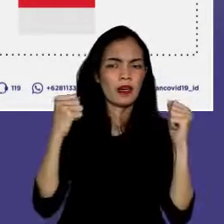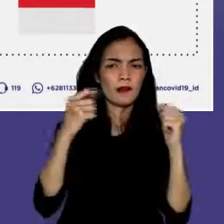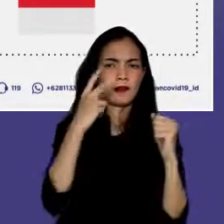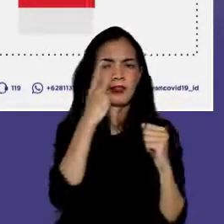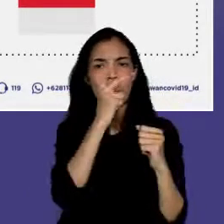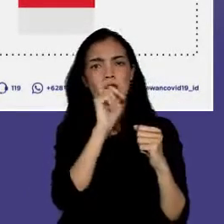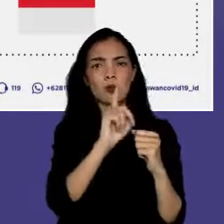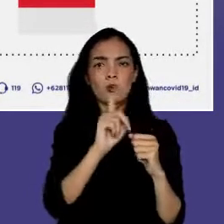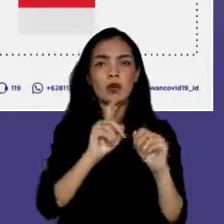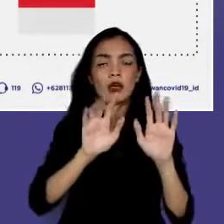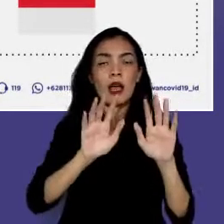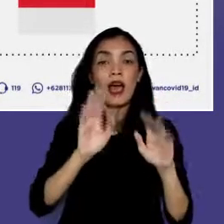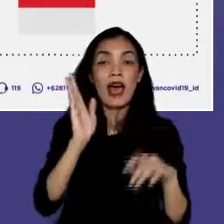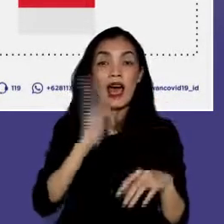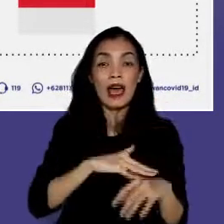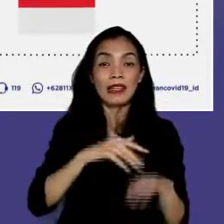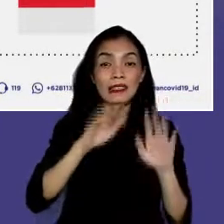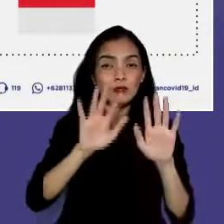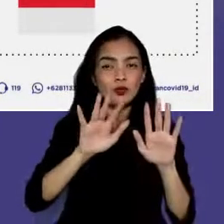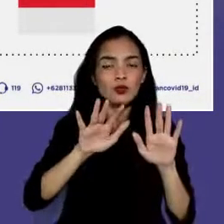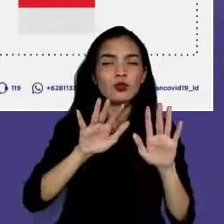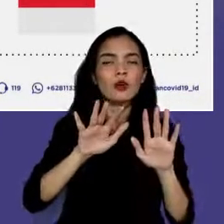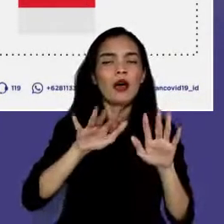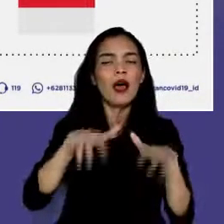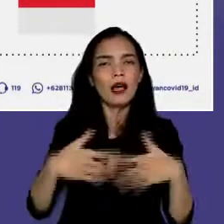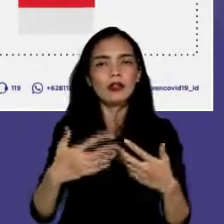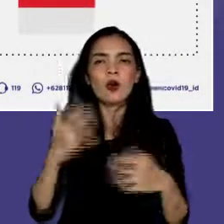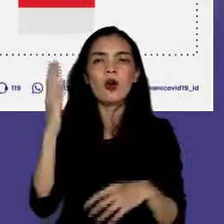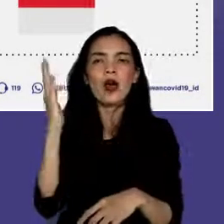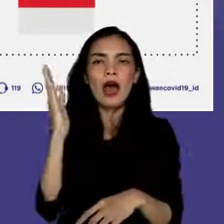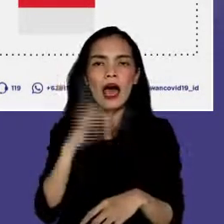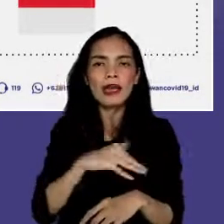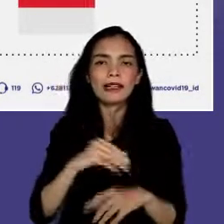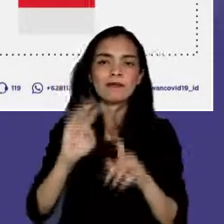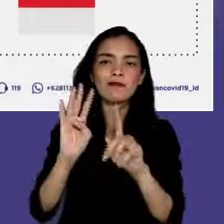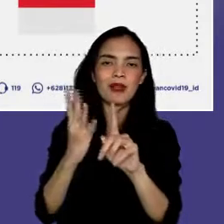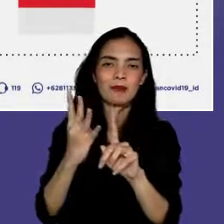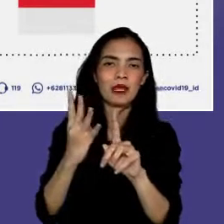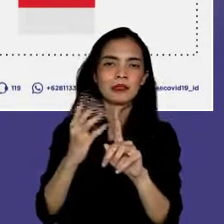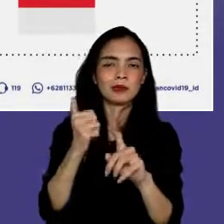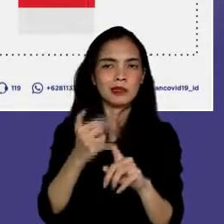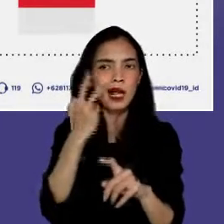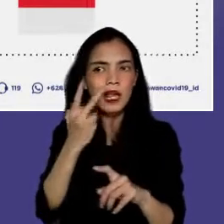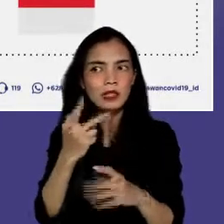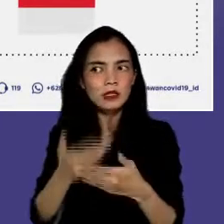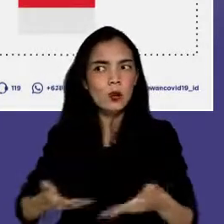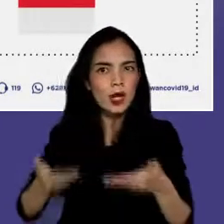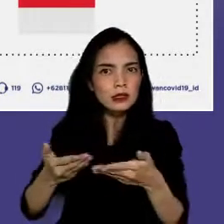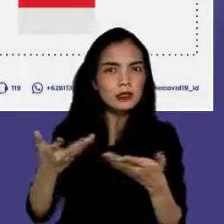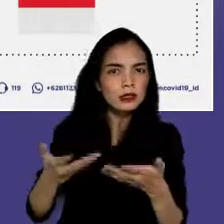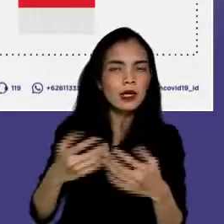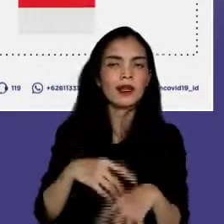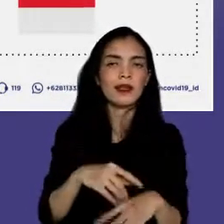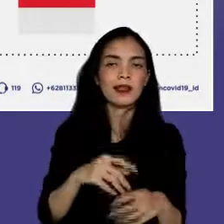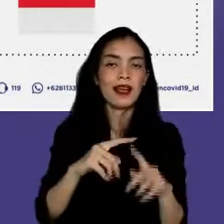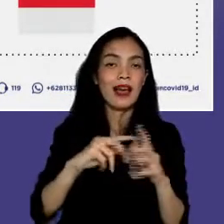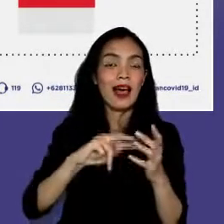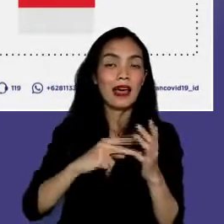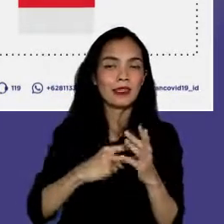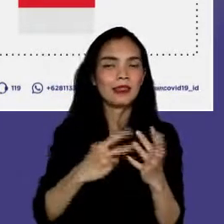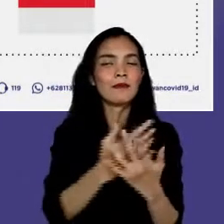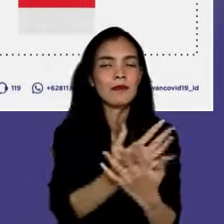hari ke-10 sampai dengan ke-14. Dimohon kepada masyarakat agar untuk tetap waspada,